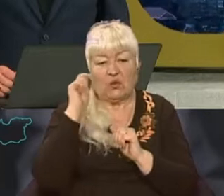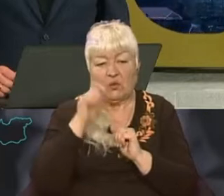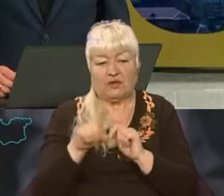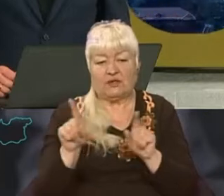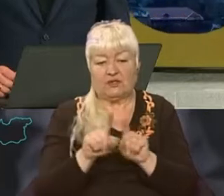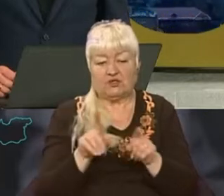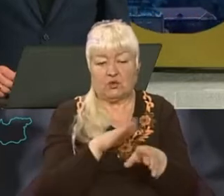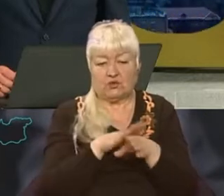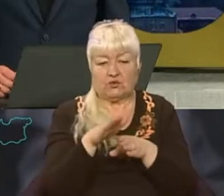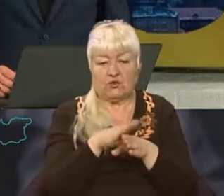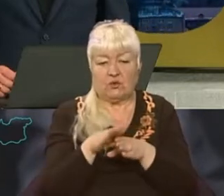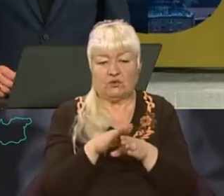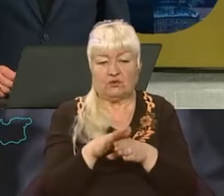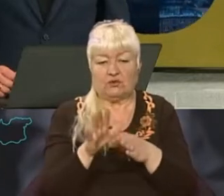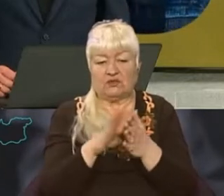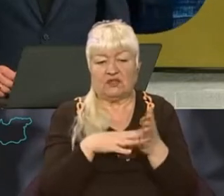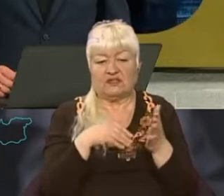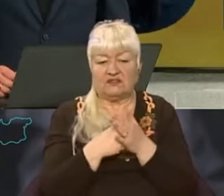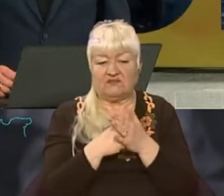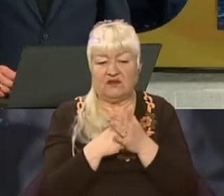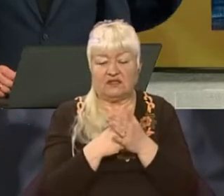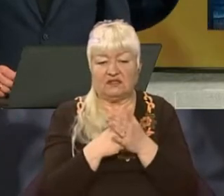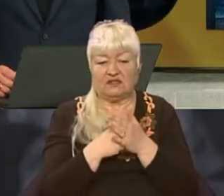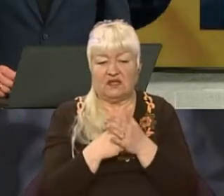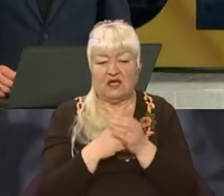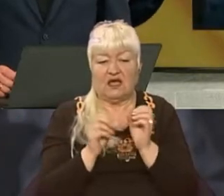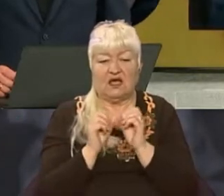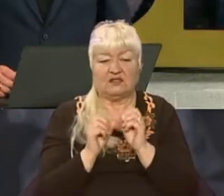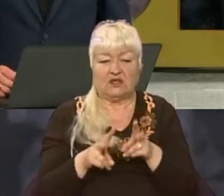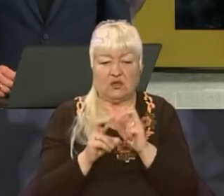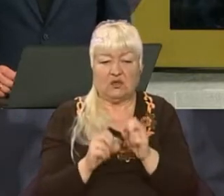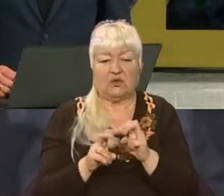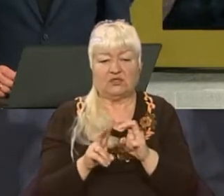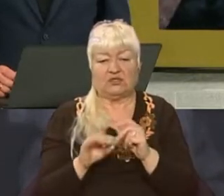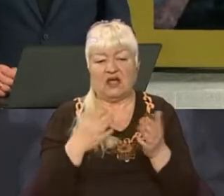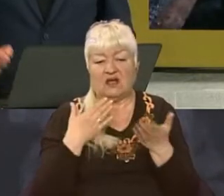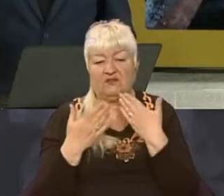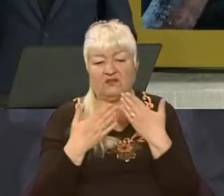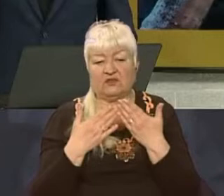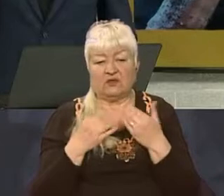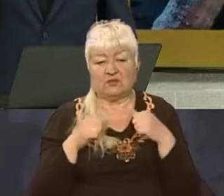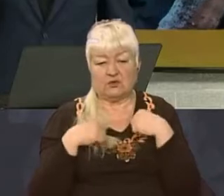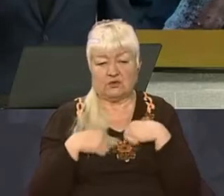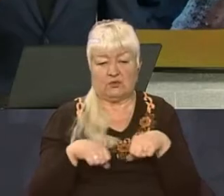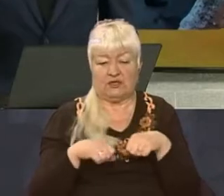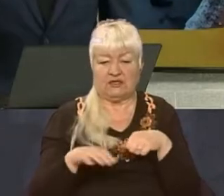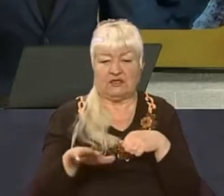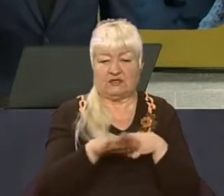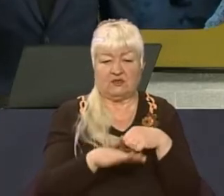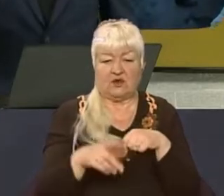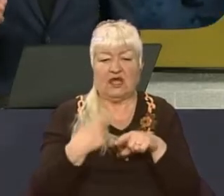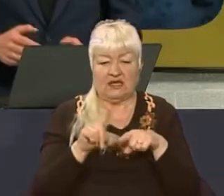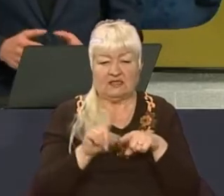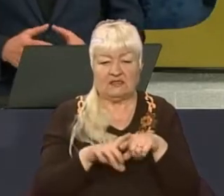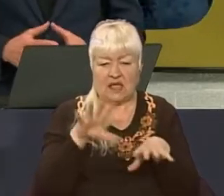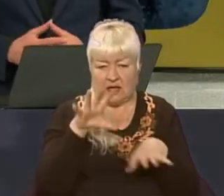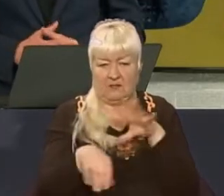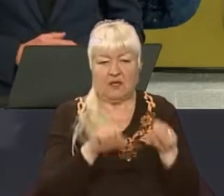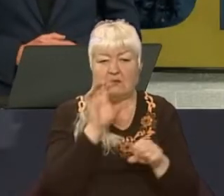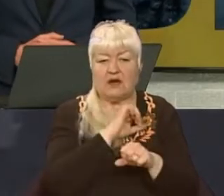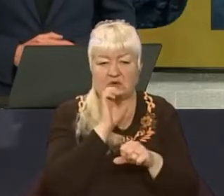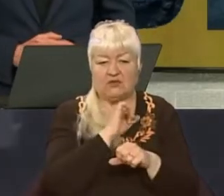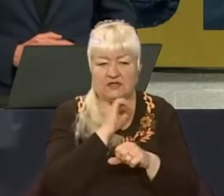скоюють так звані майнові злочини на відносно спокійних територіях. Тобто це факти морадерства так